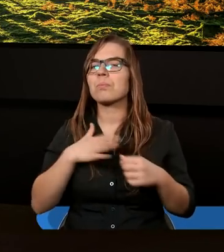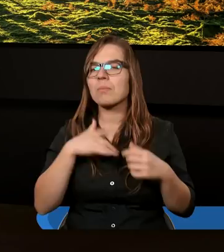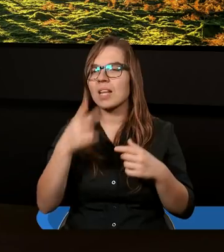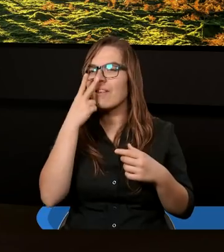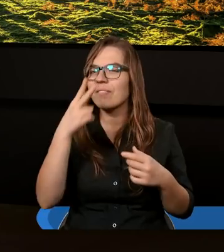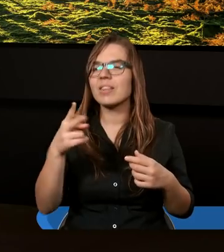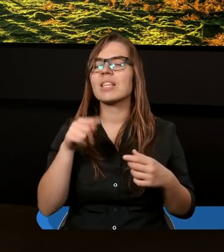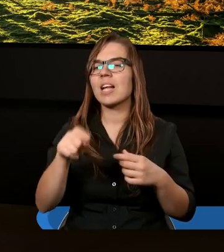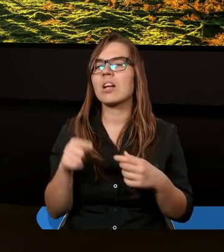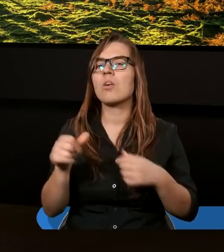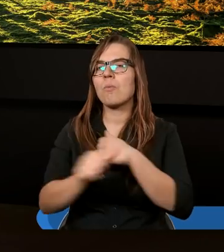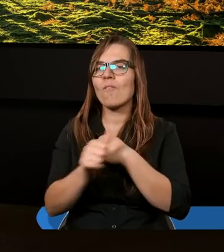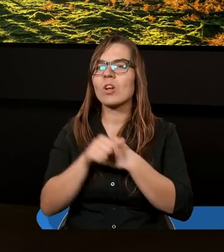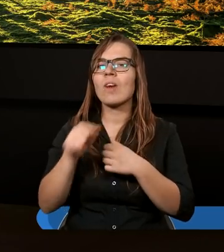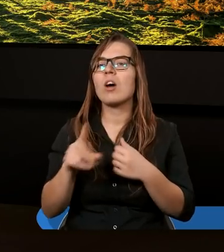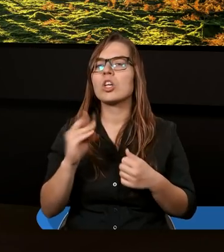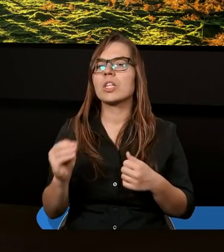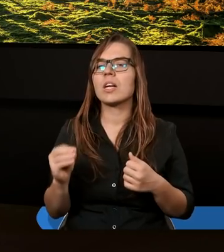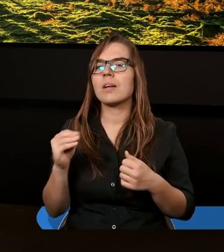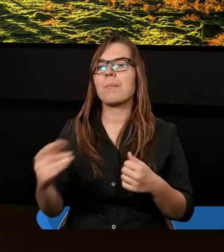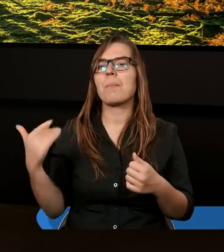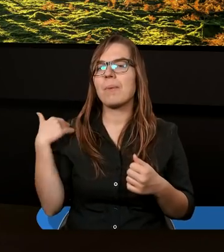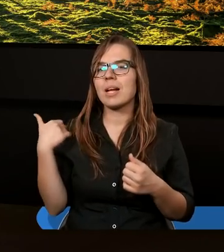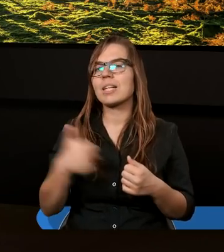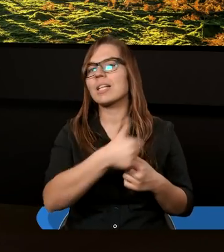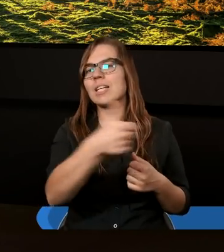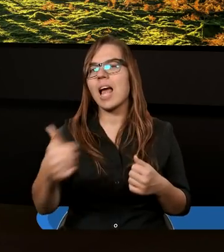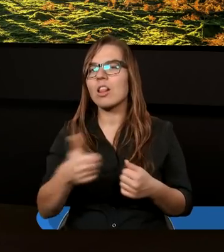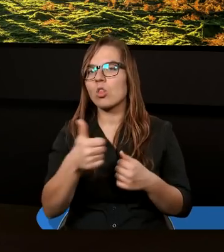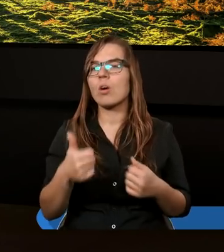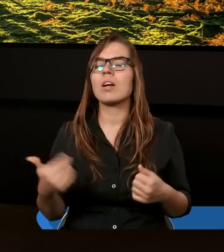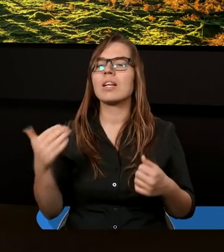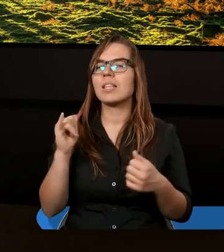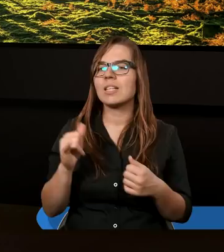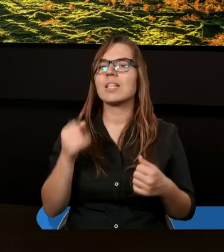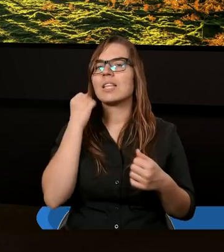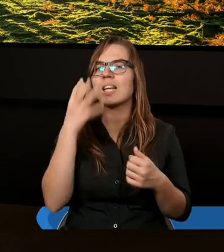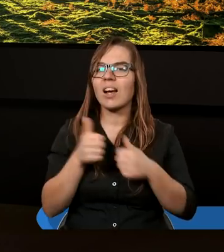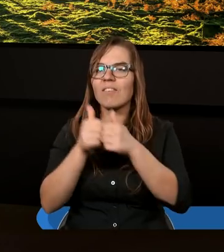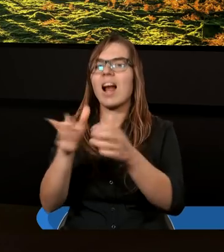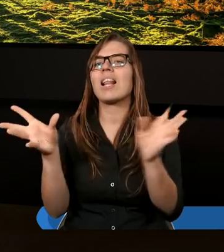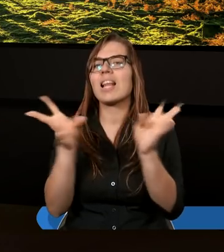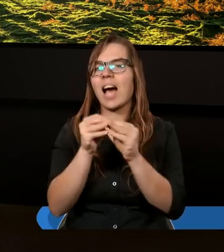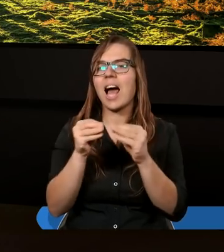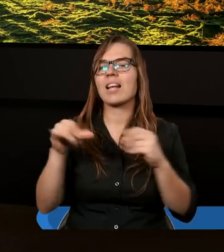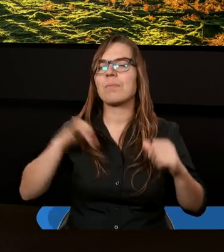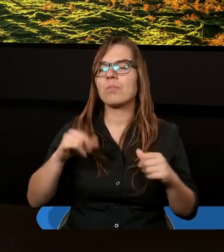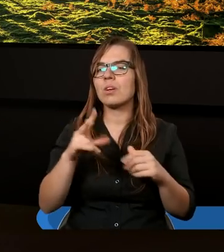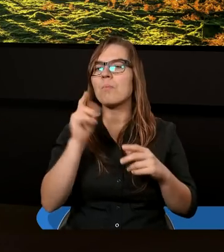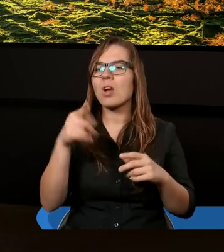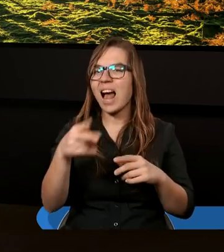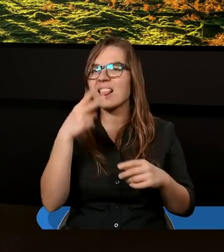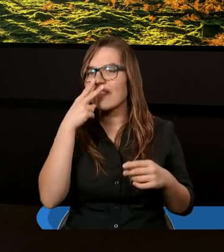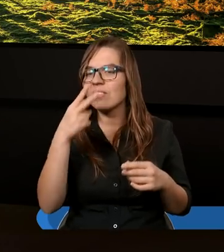wizja, jaką mieli. Powodowało, że byli jednością, trwali razem ze sobą. Poza tym